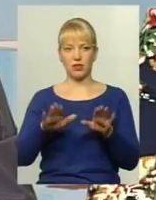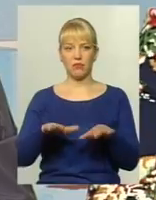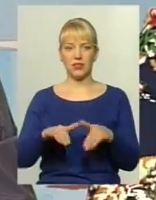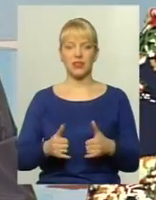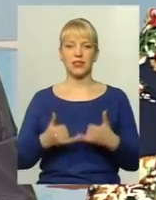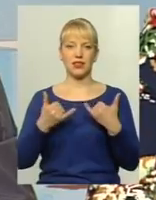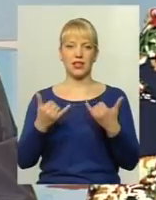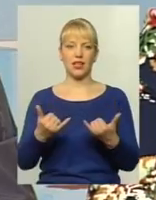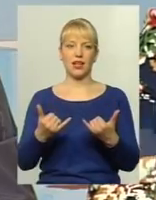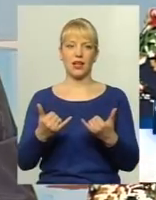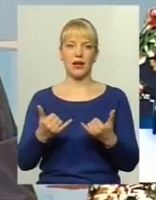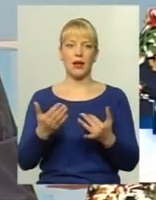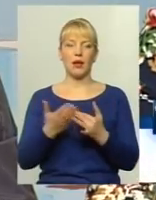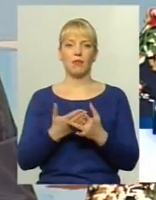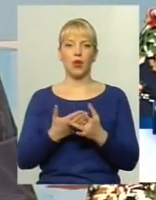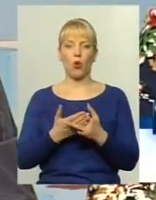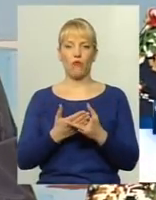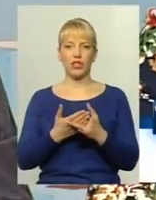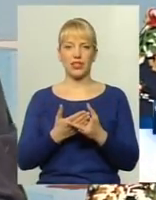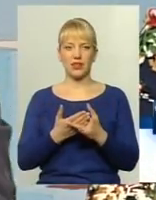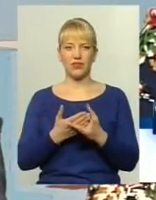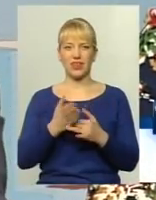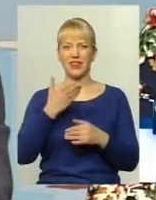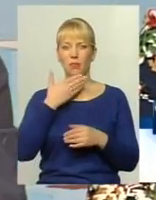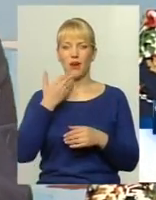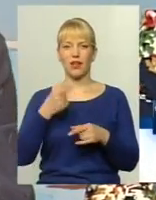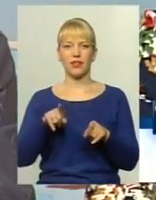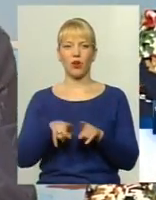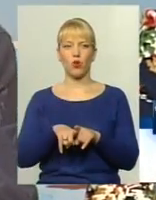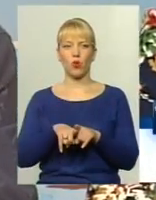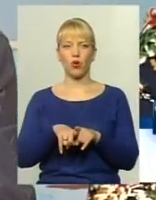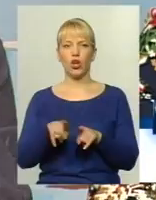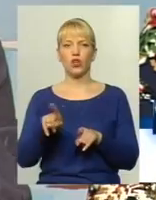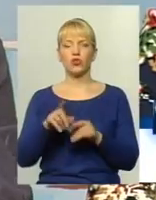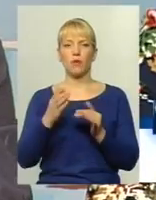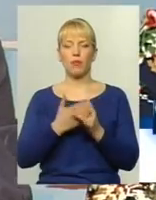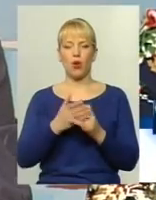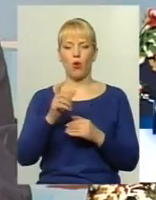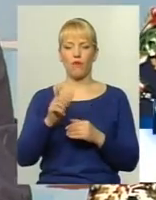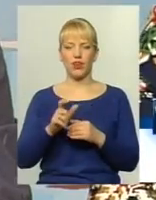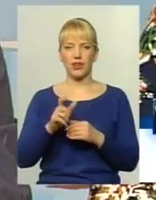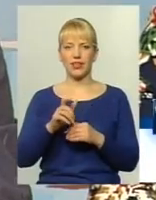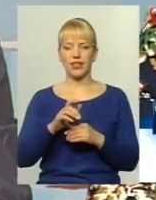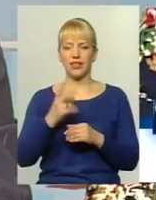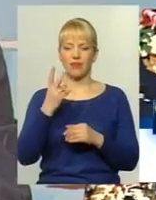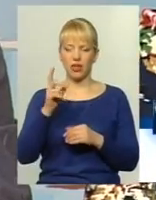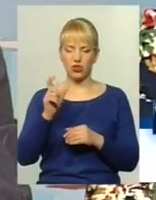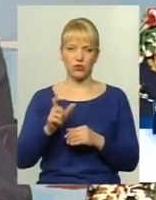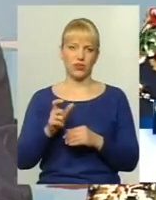пільговиків і нема такого, щоб пільговик не проїжджав два чоловіка